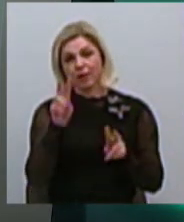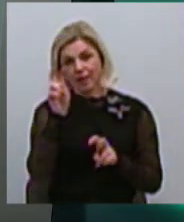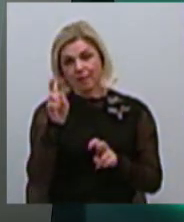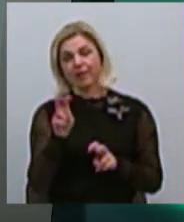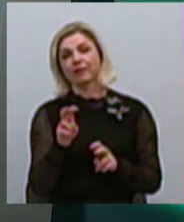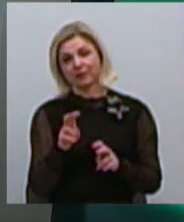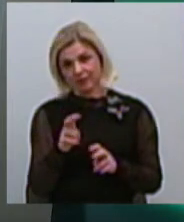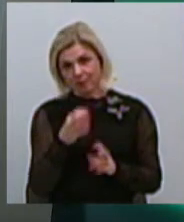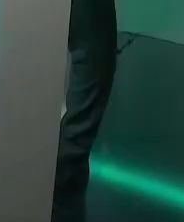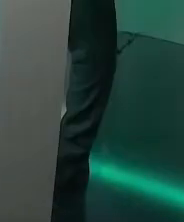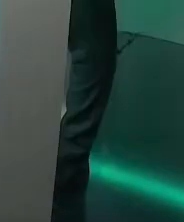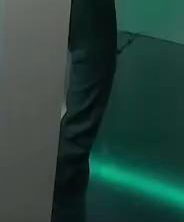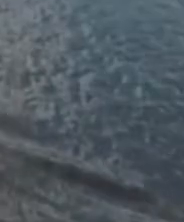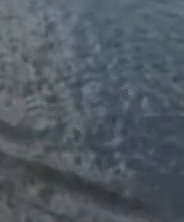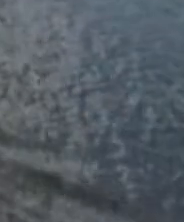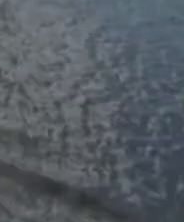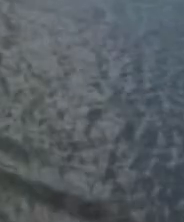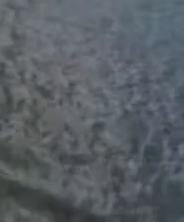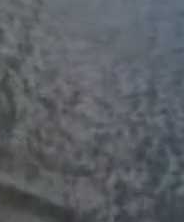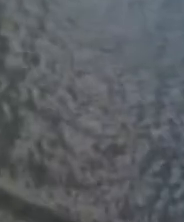наступний день. На все добре. Дякую.